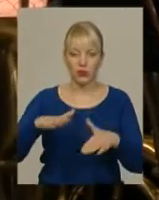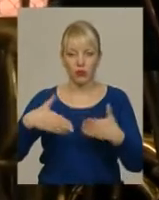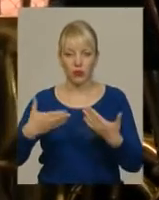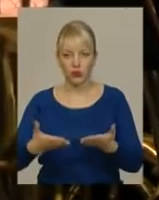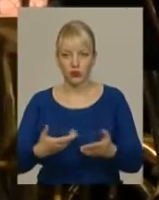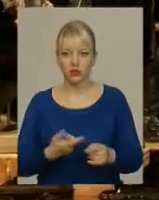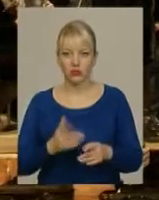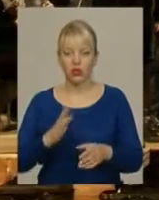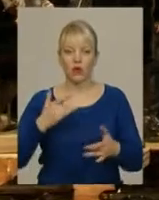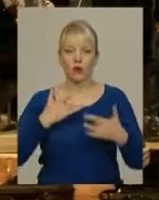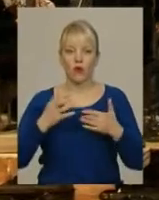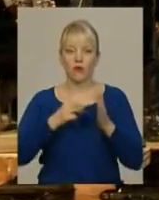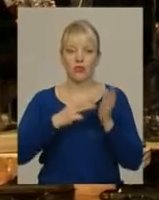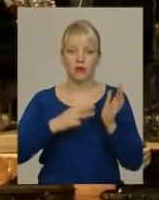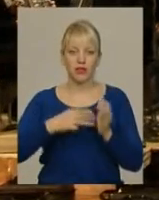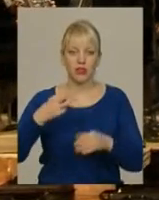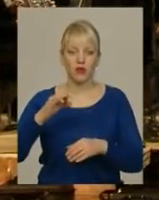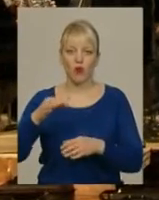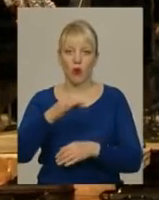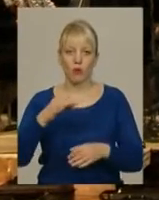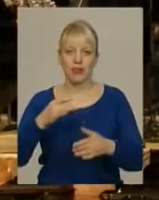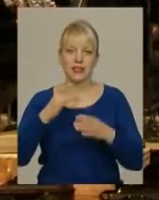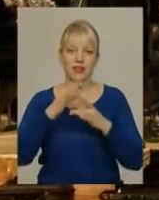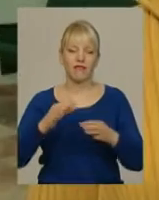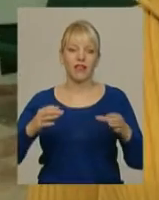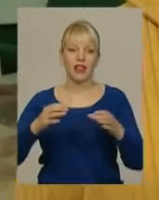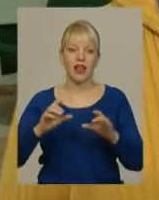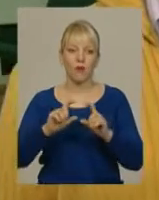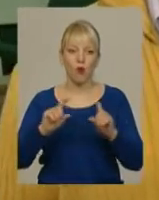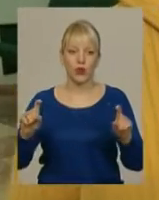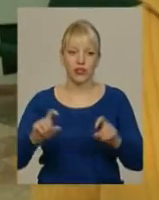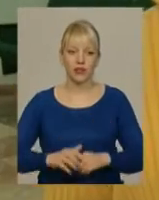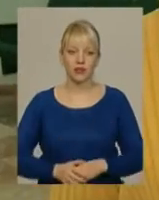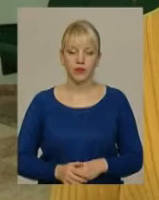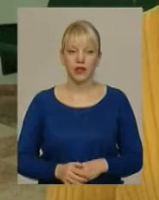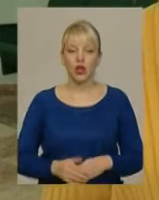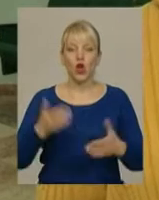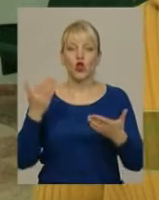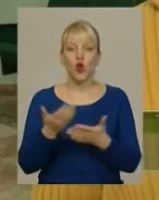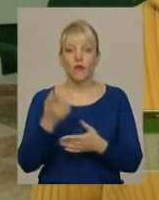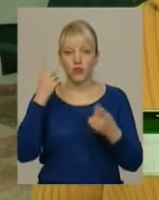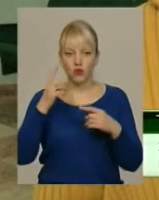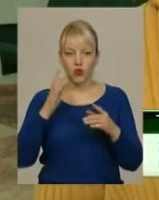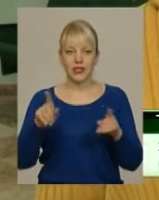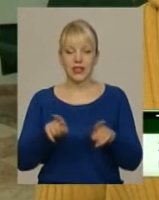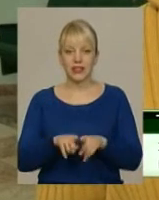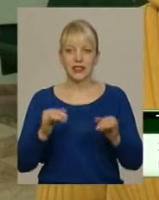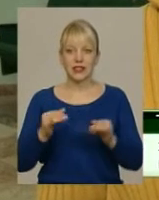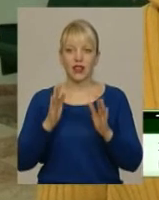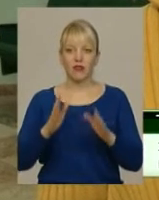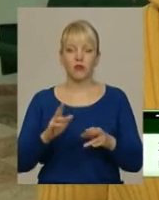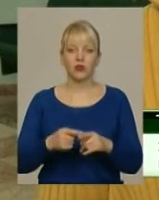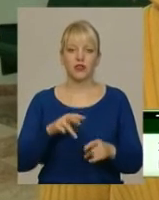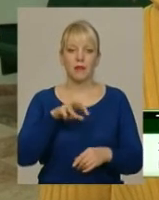лютого о 18.30 в обласній філармонії «Вхід вільний». З нових творів такі цікаві будуть, як Маркеса